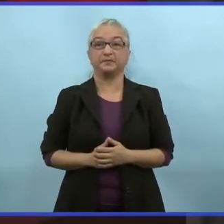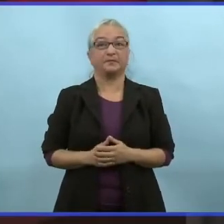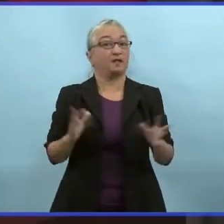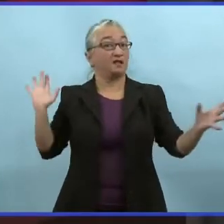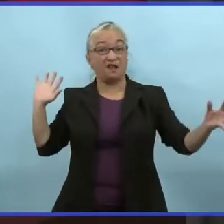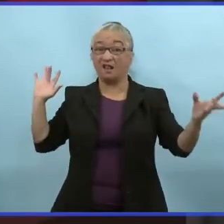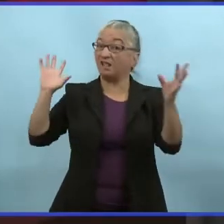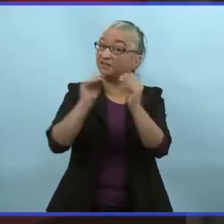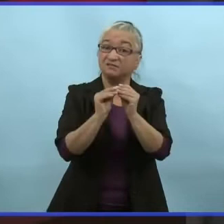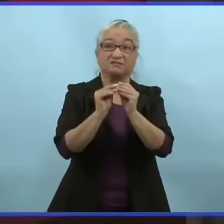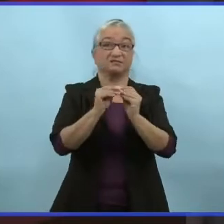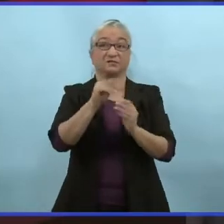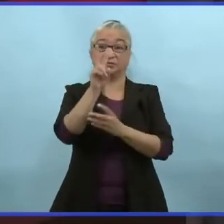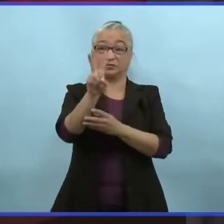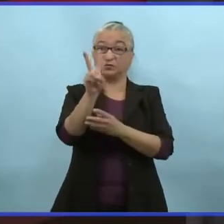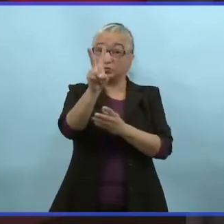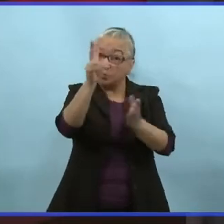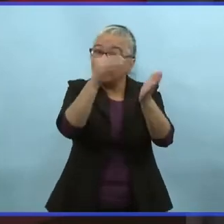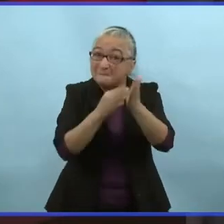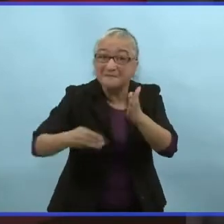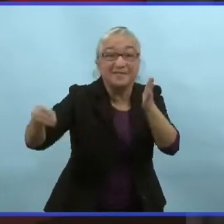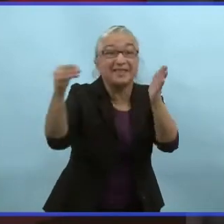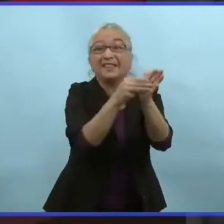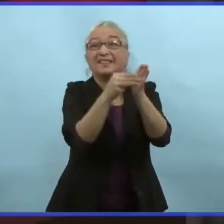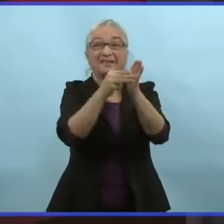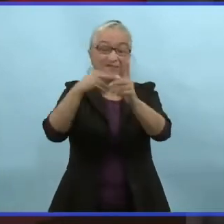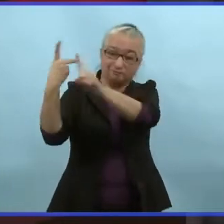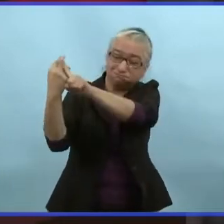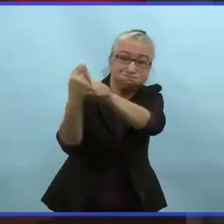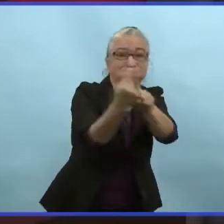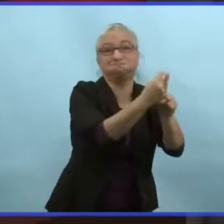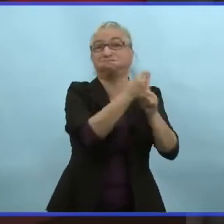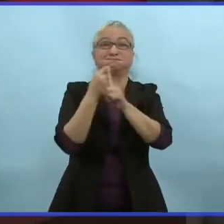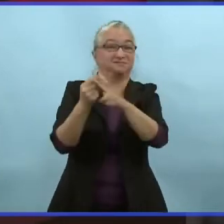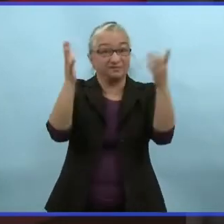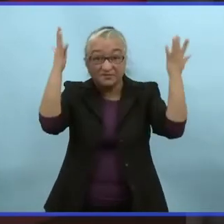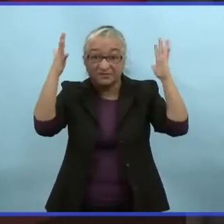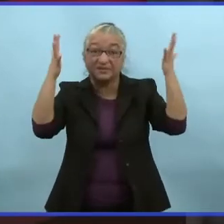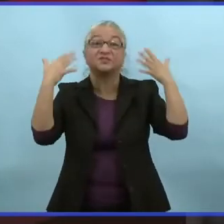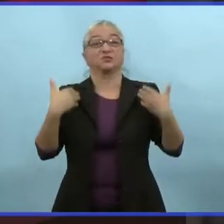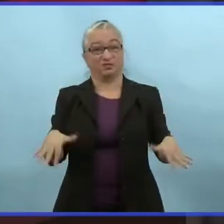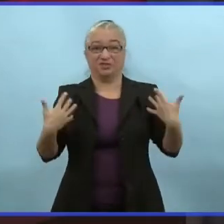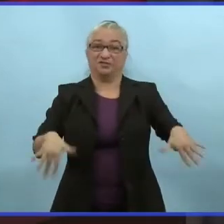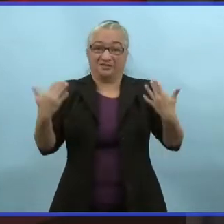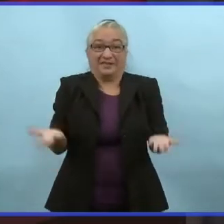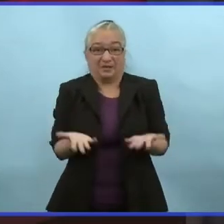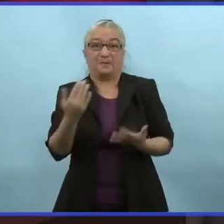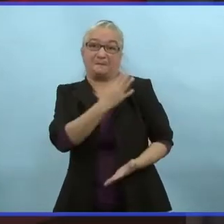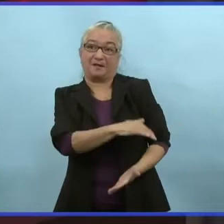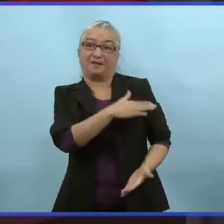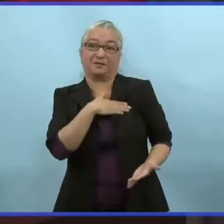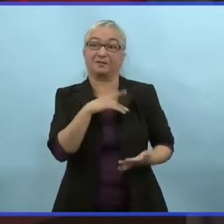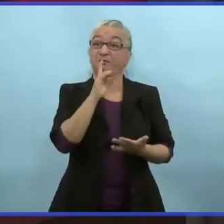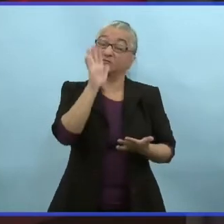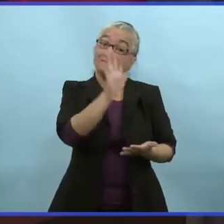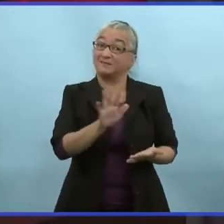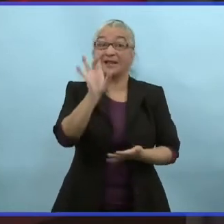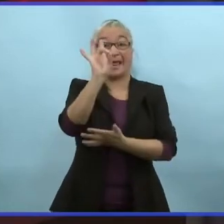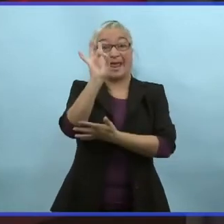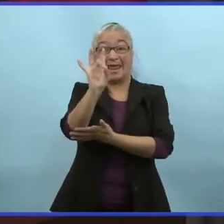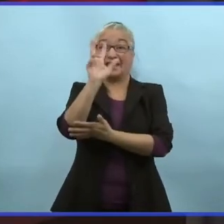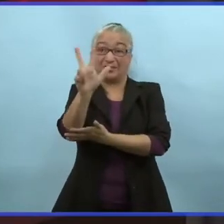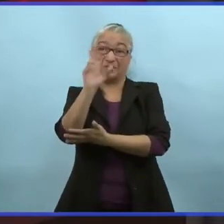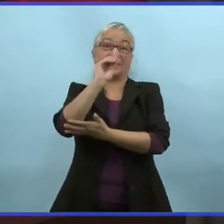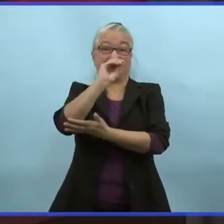'immunisation. Comme vous le savez, nous avons administré plus de 2 millions de doses du vaccin contre la COVID. Et aujourd